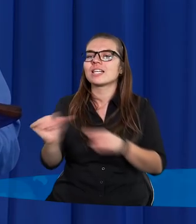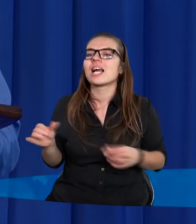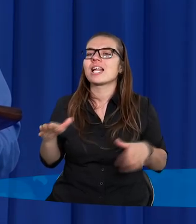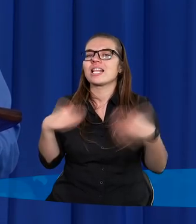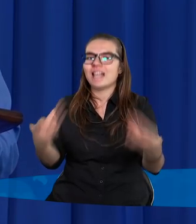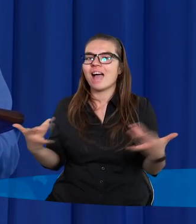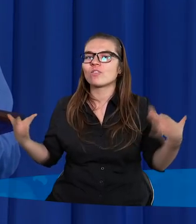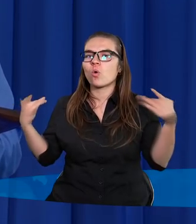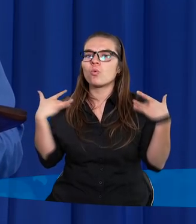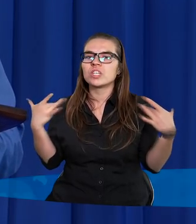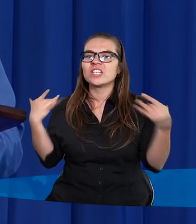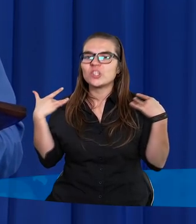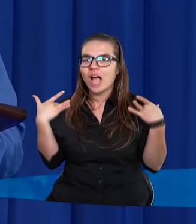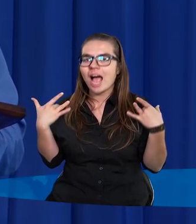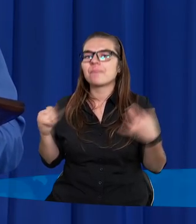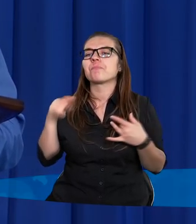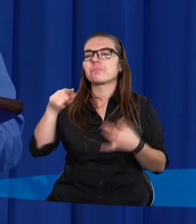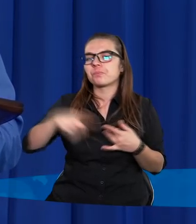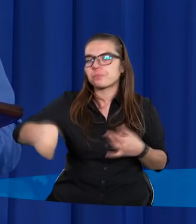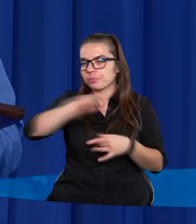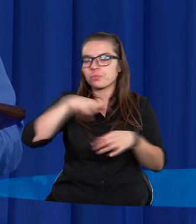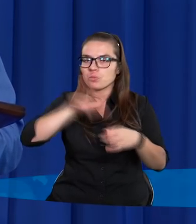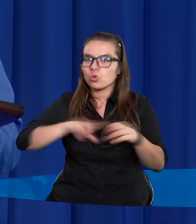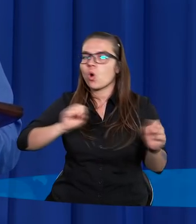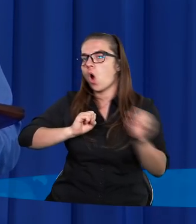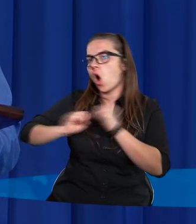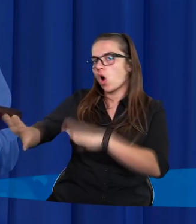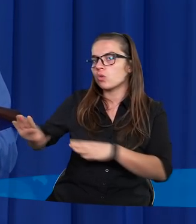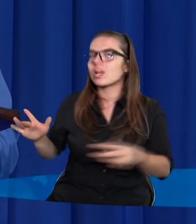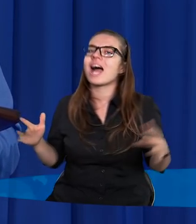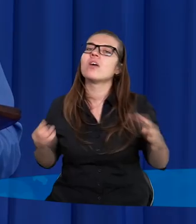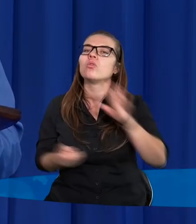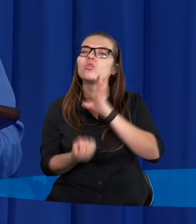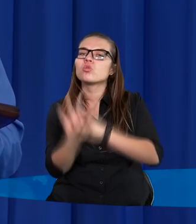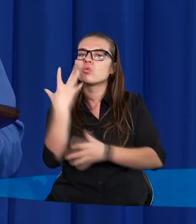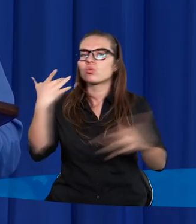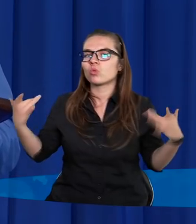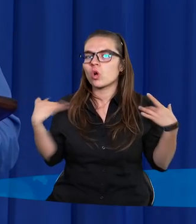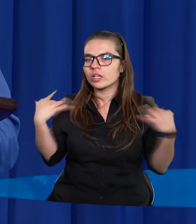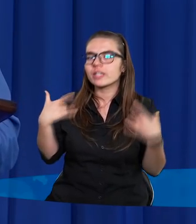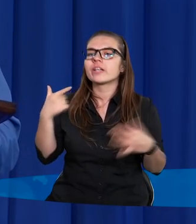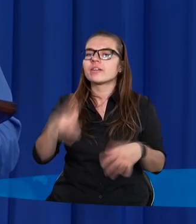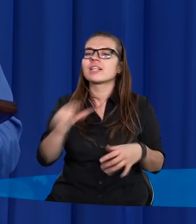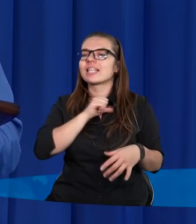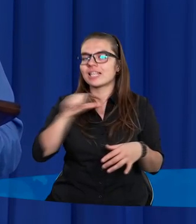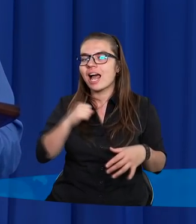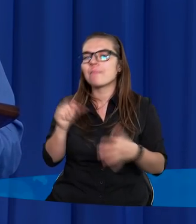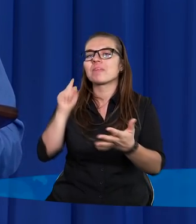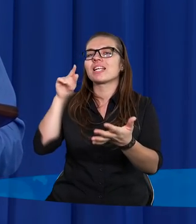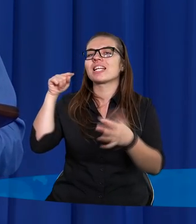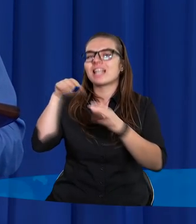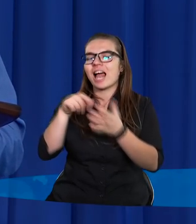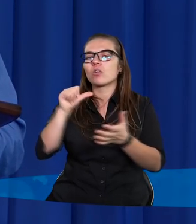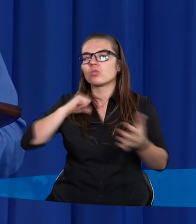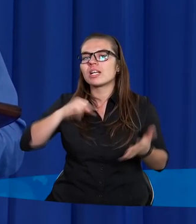dawcą życia i ci, którzy odrzucają źródło życia tak naprawdę sami skazują siebie